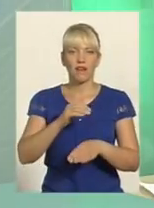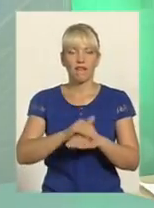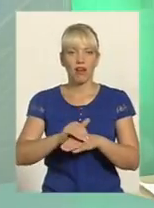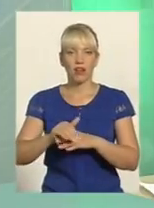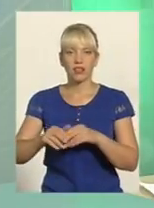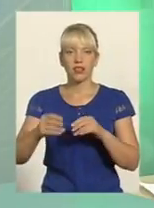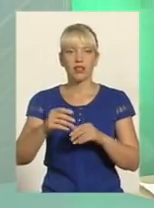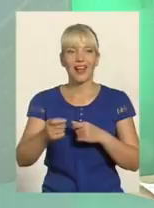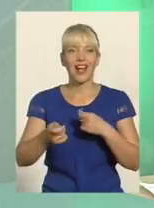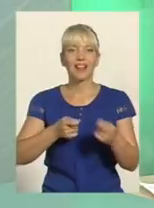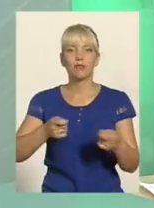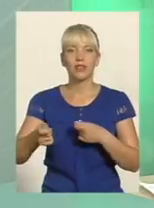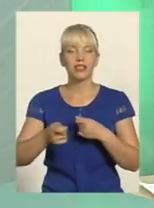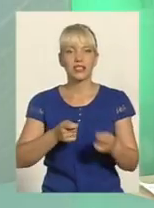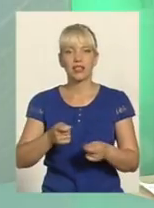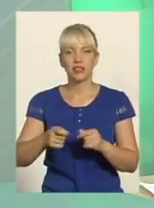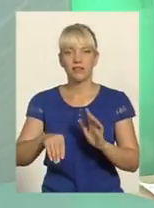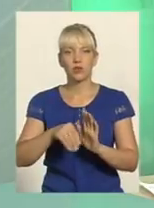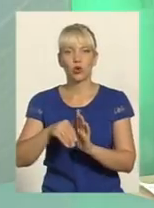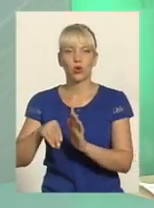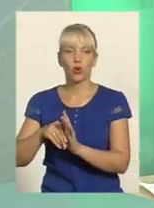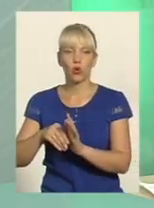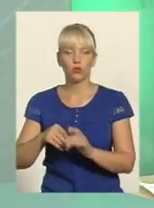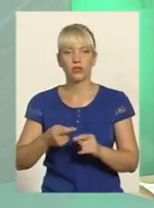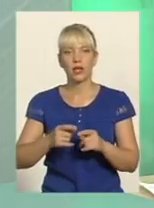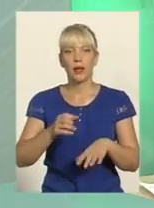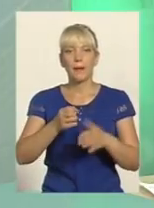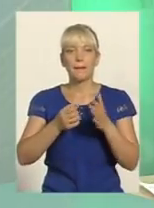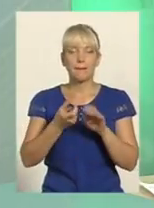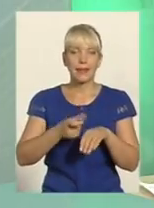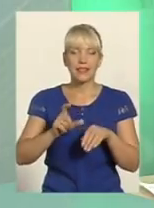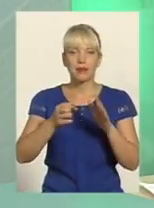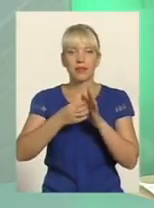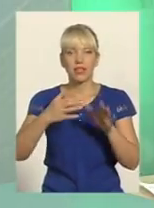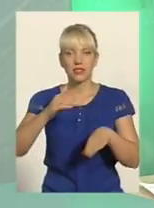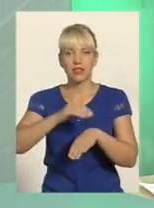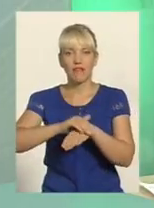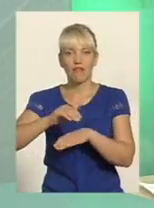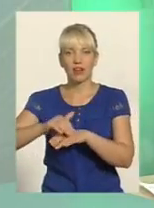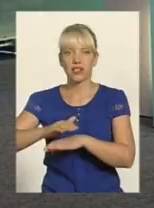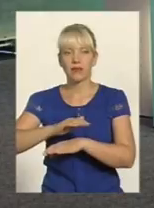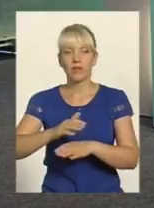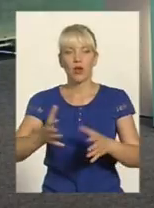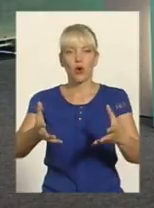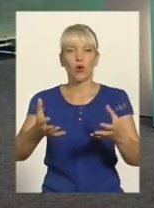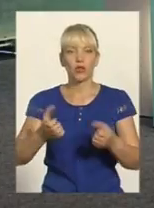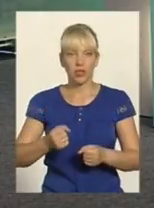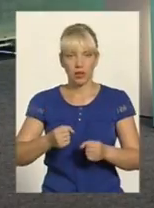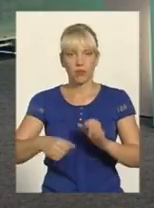більше 15 фактів отримання неправомірної вигоди